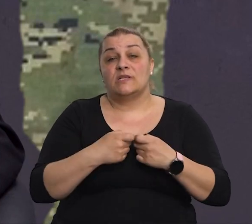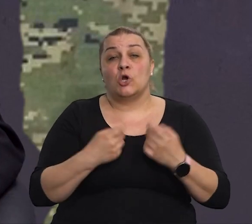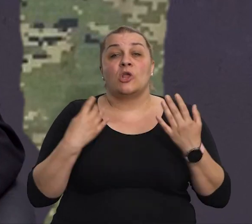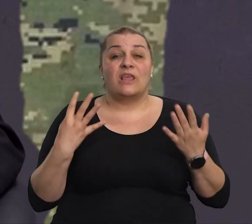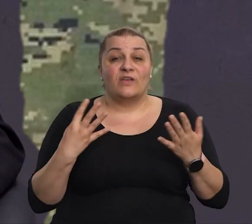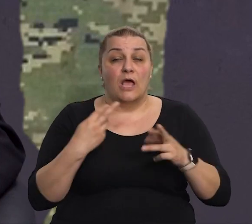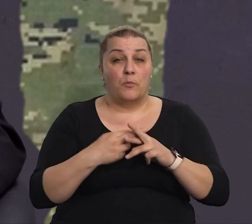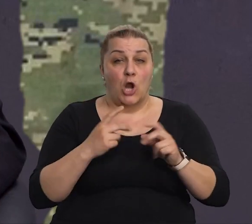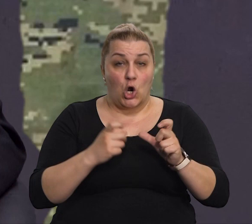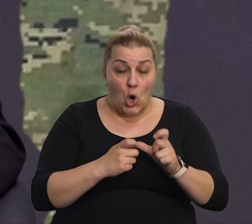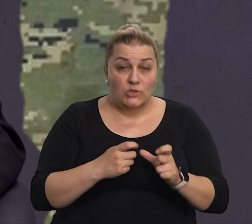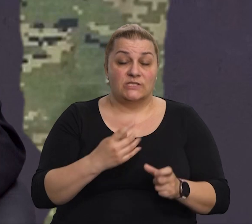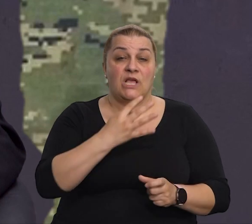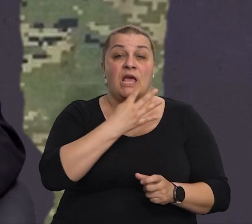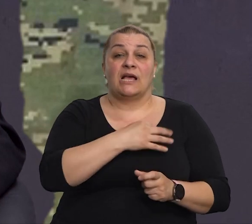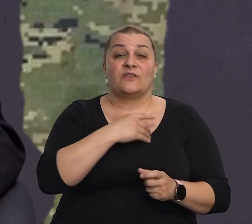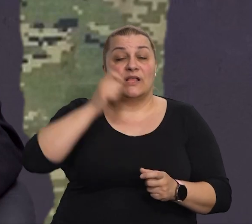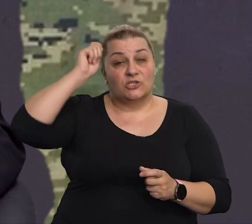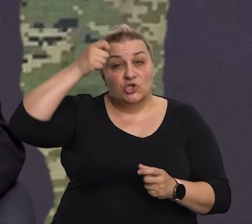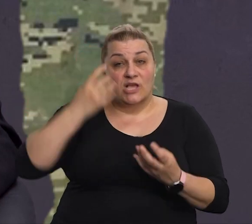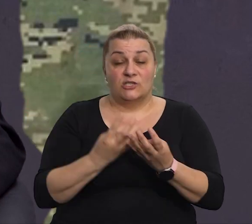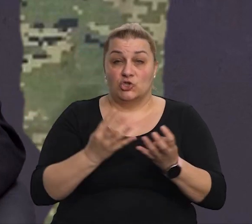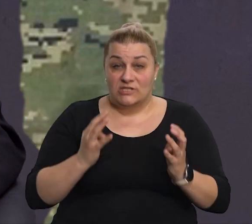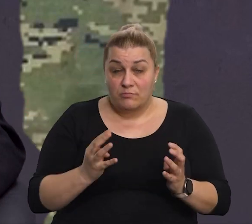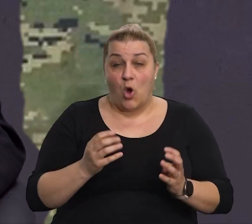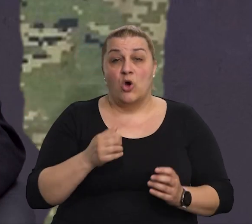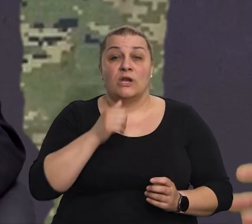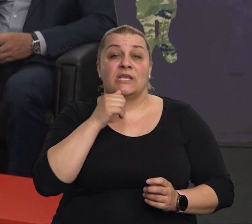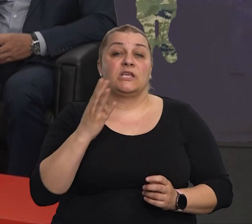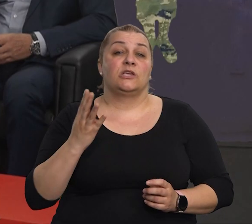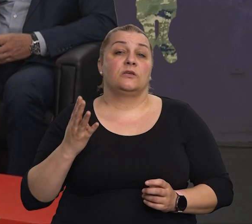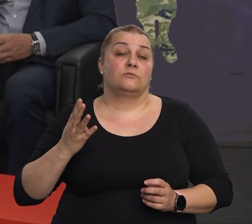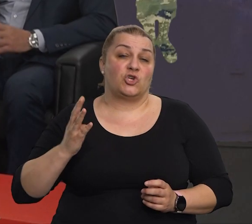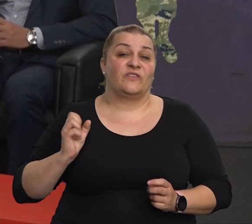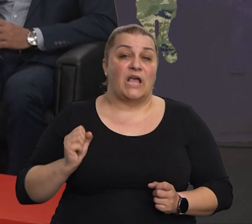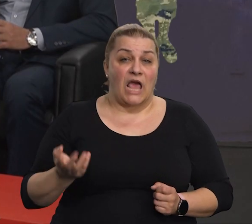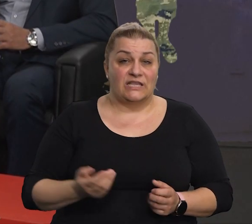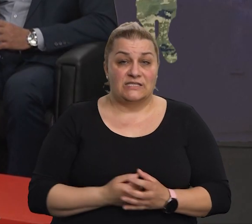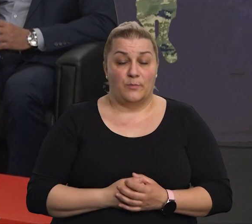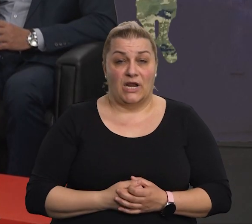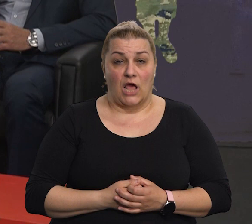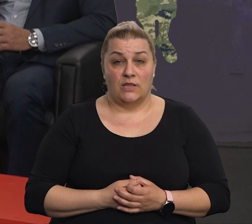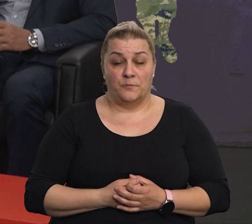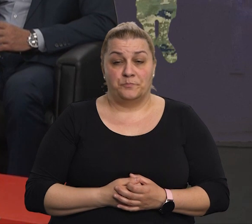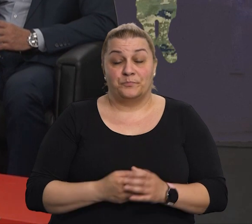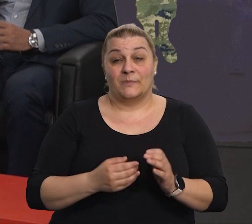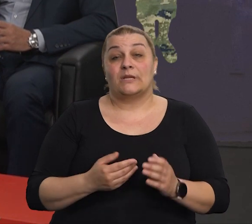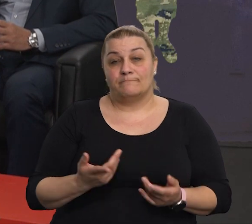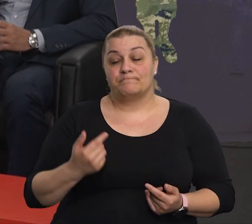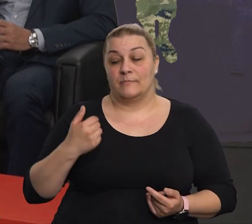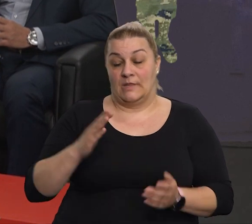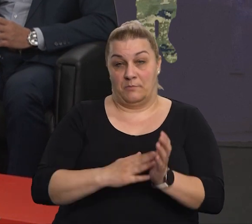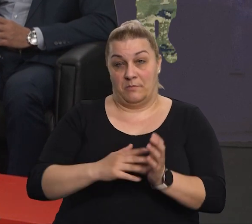Hrvatskom čarškom zboru, Četorog Hrvatskoj brigadi i svi jednost. Dragan, kad s vama priča, nekako mi je,